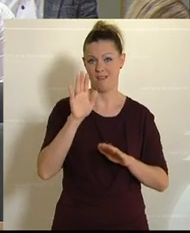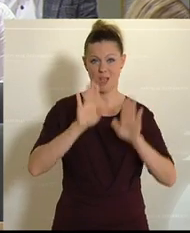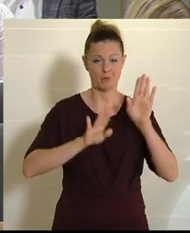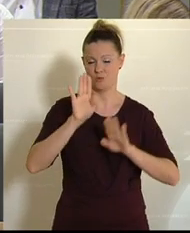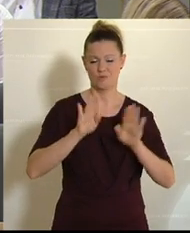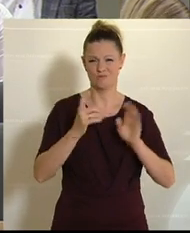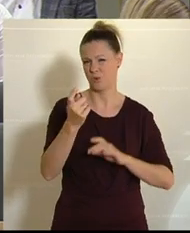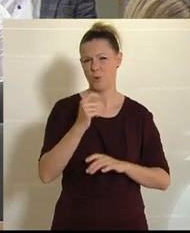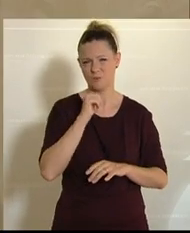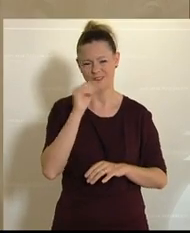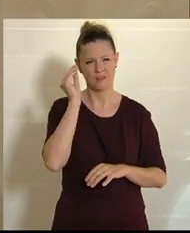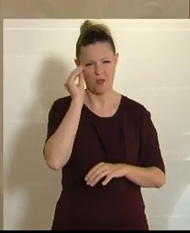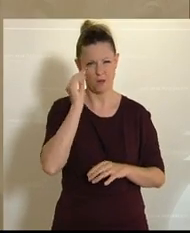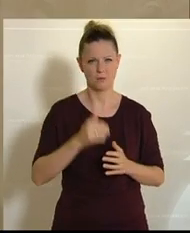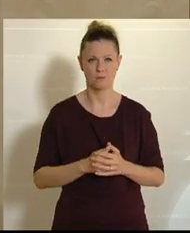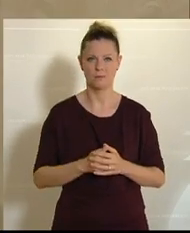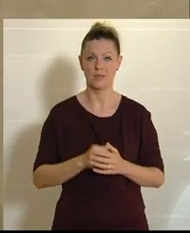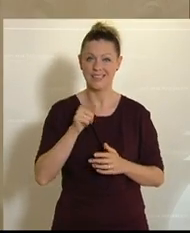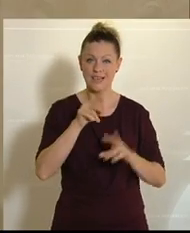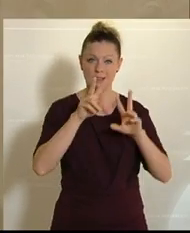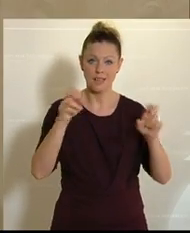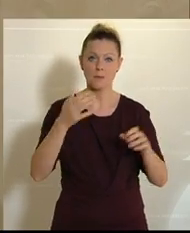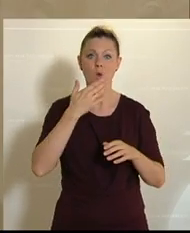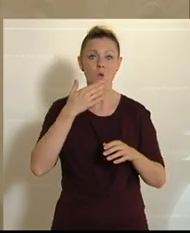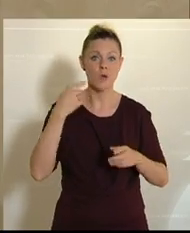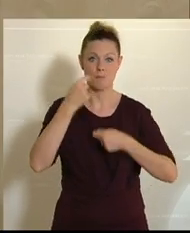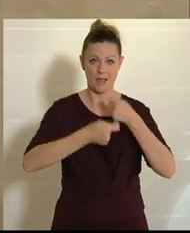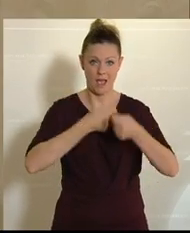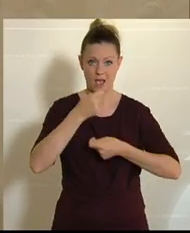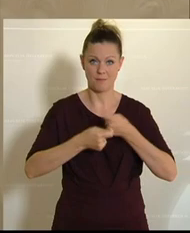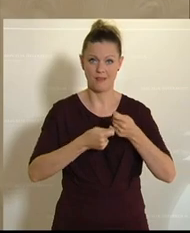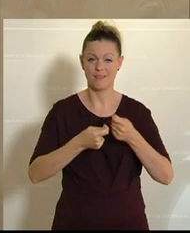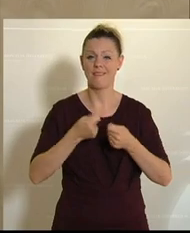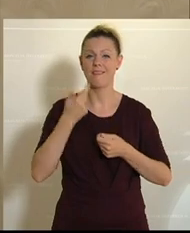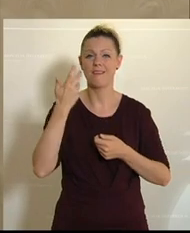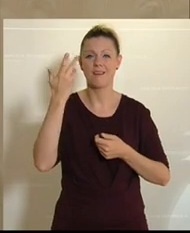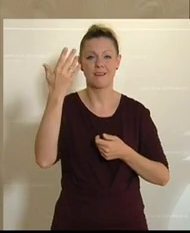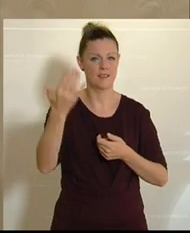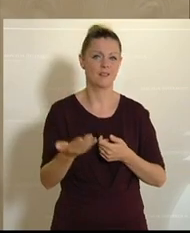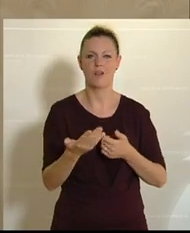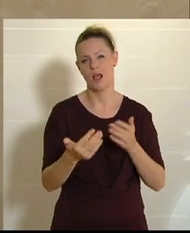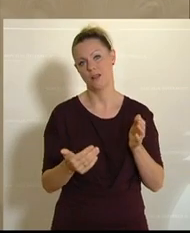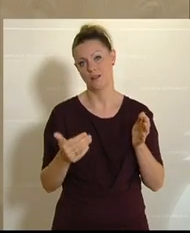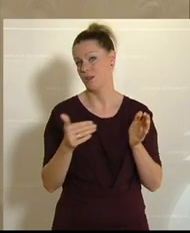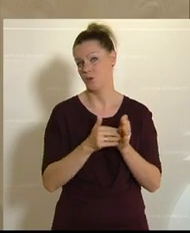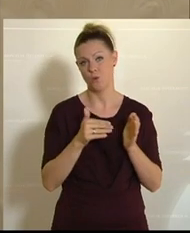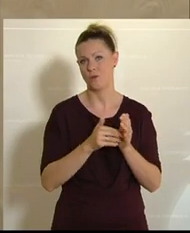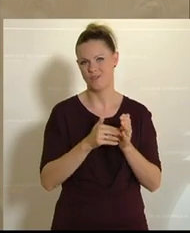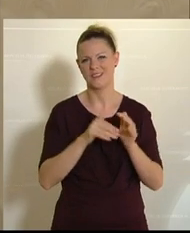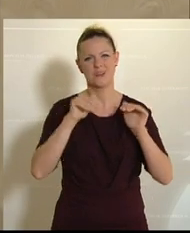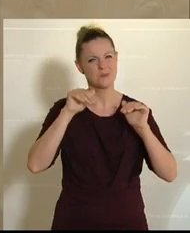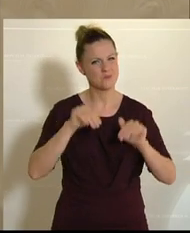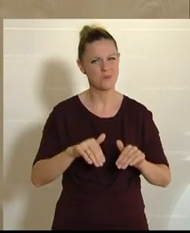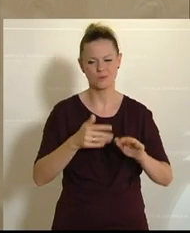kann Ihnen aber garantieren, dass wir in dieser Frage nicht nachgeben werden. Und früher oder später, glaube ich, ist es wichtig und notwendig, dass wir uns die entscheidenden